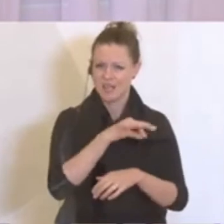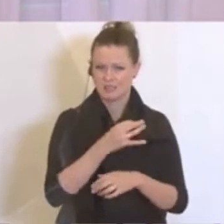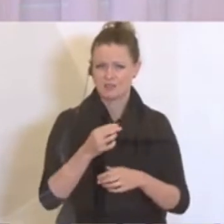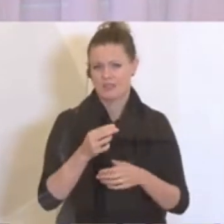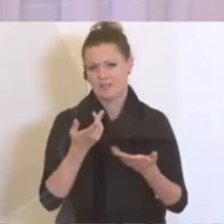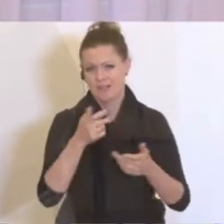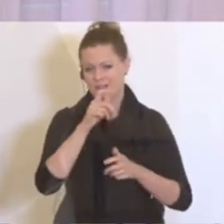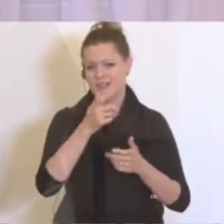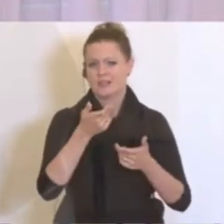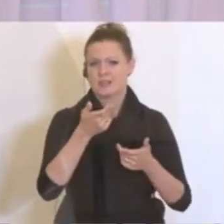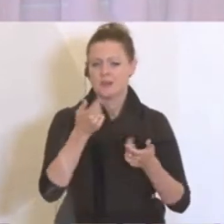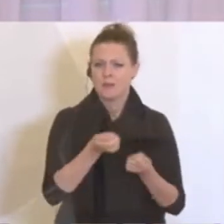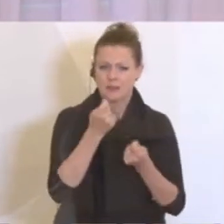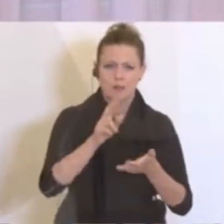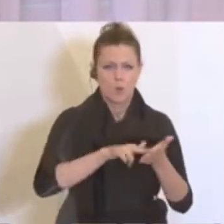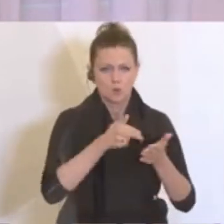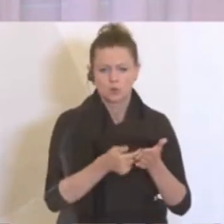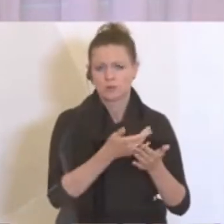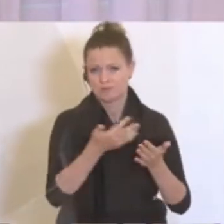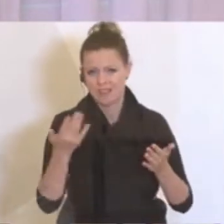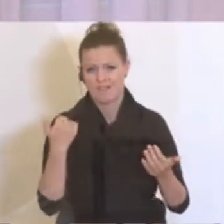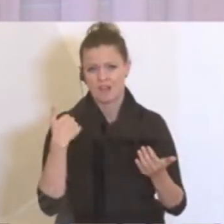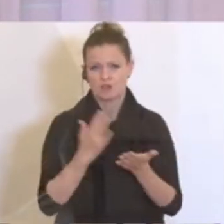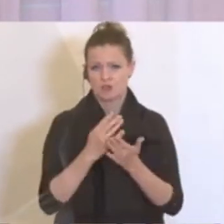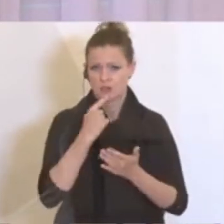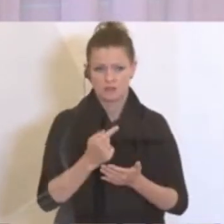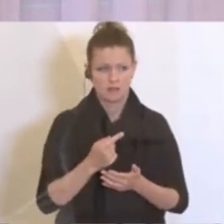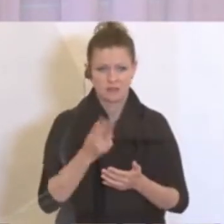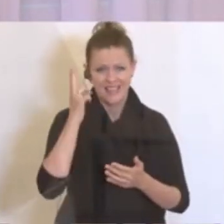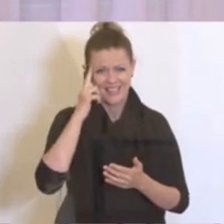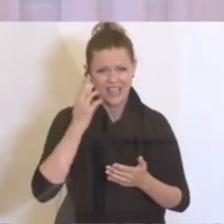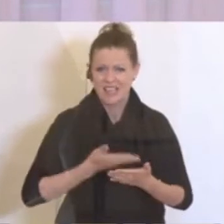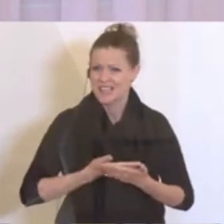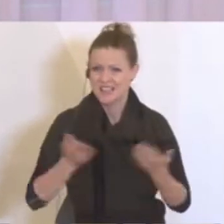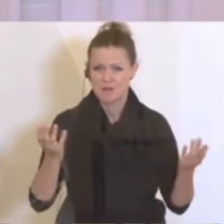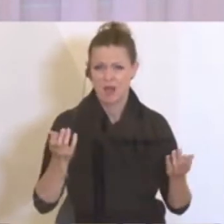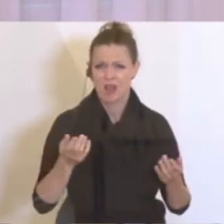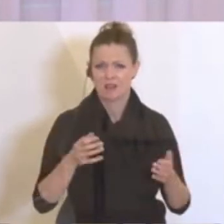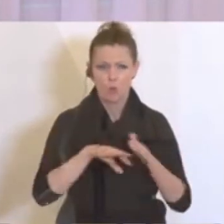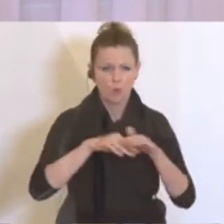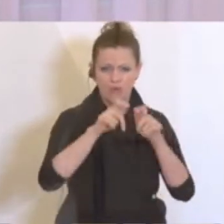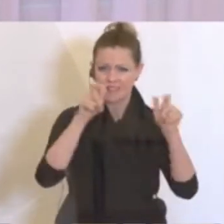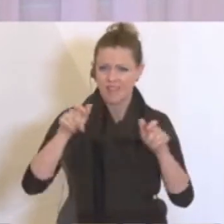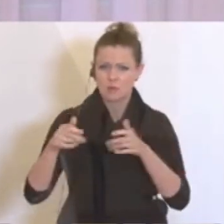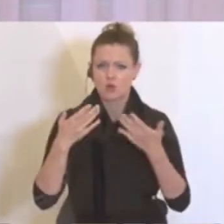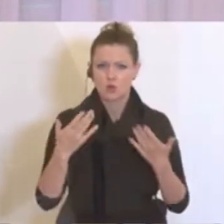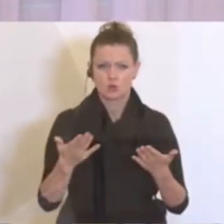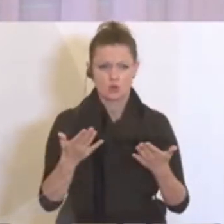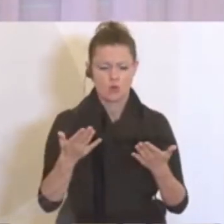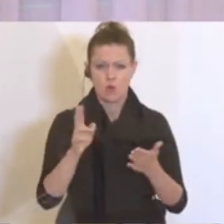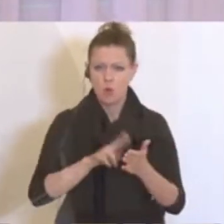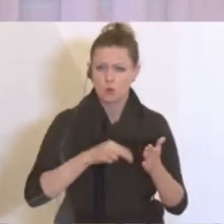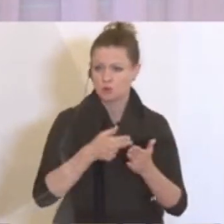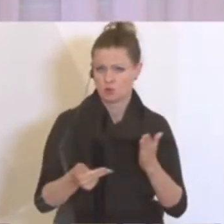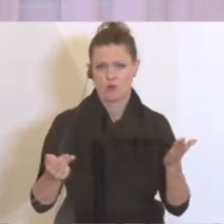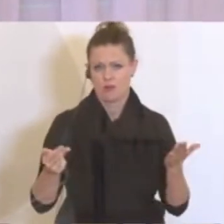Unverschuldensseins an der Coronakrise angesprochen kurz. Also ich kenne kein einziges Unternehmen, das irgendwie verschuldeterweise jetzt in dieser misslichen Lage wäre und keinen einzigen